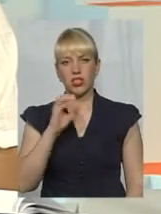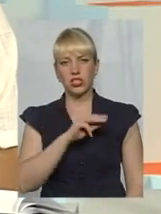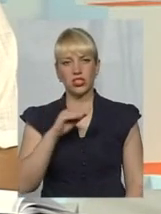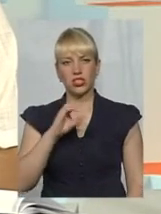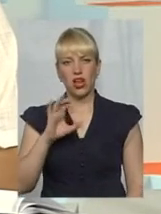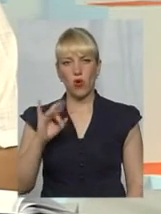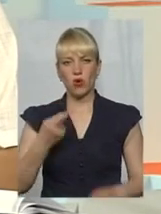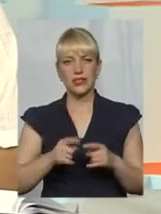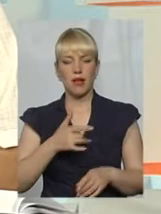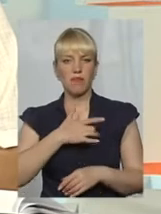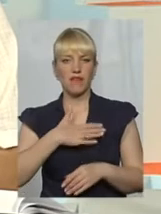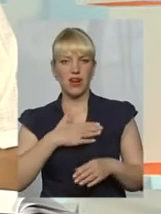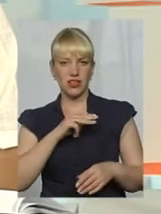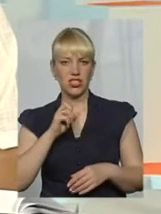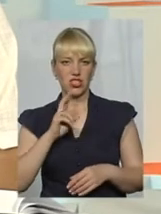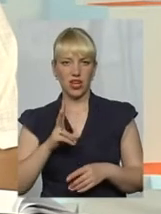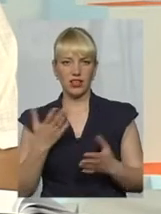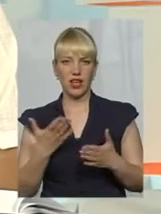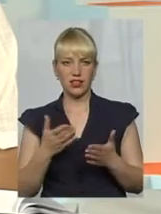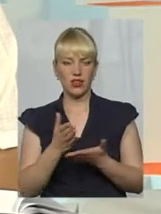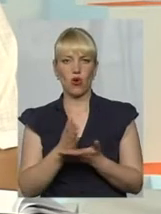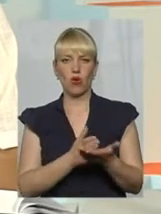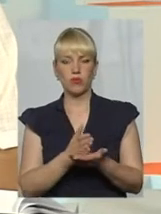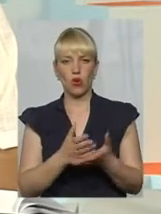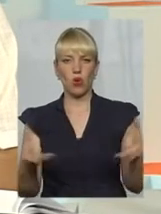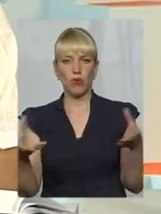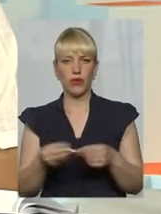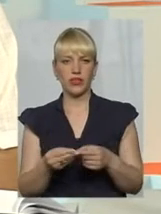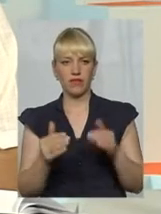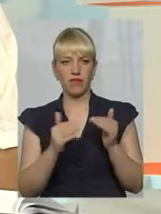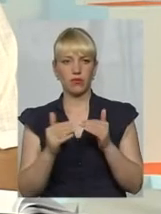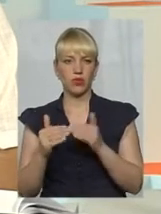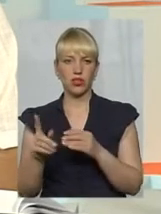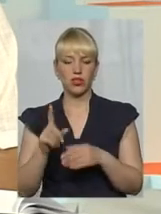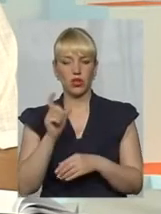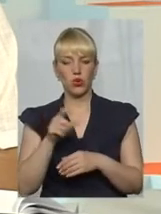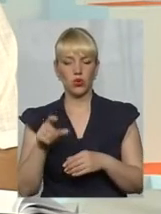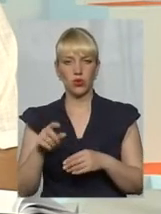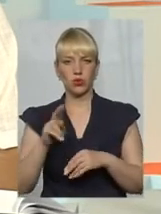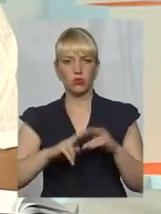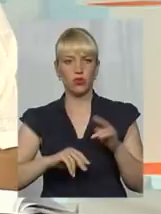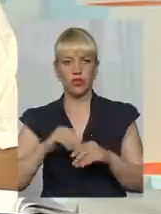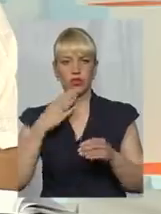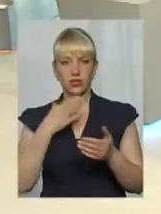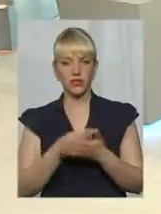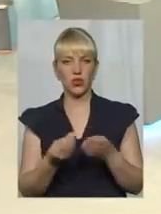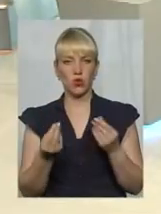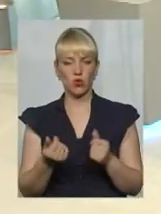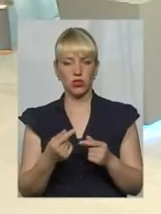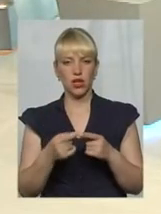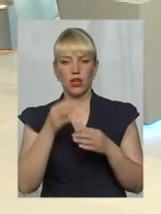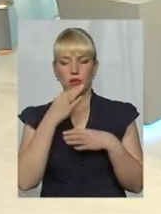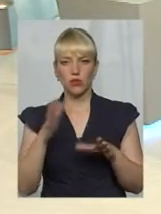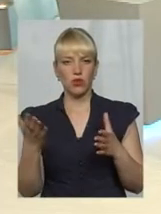є приватний ЖАК, який обслуговує будинки кооперативні, які люди будували за свої кошти. І будь